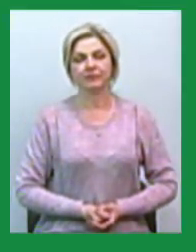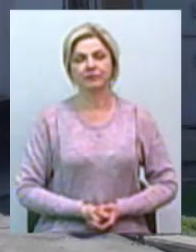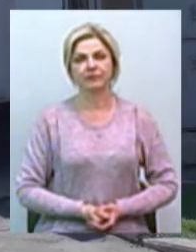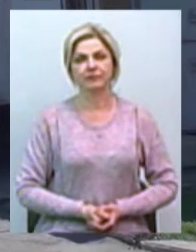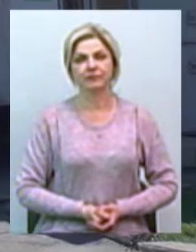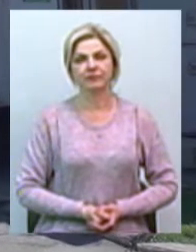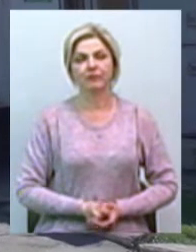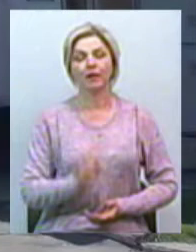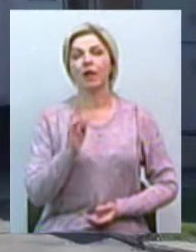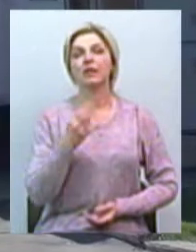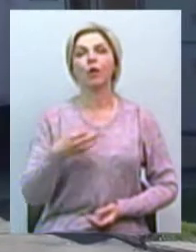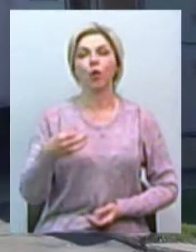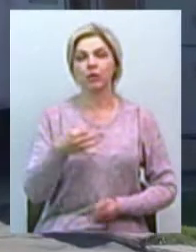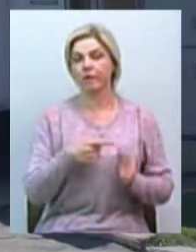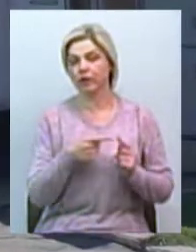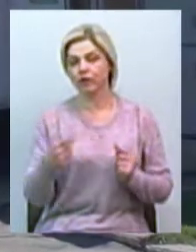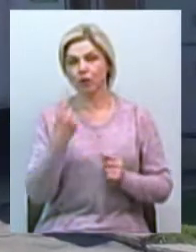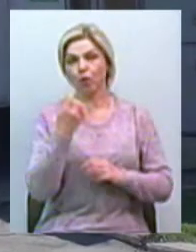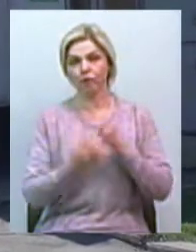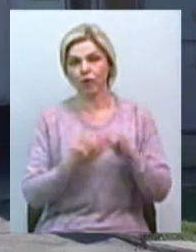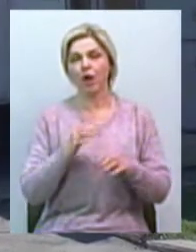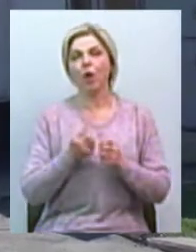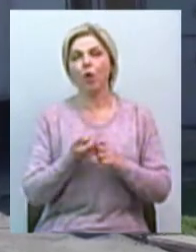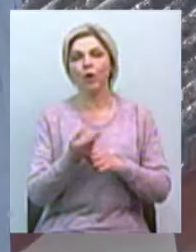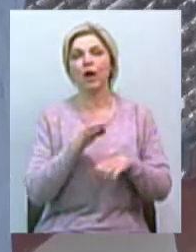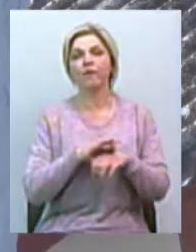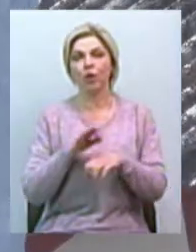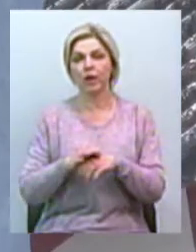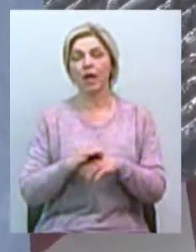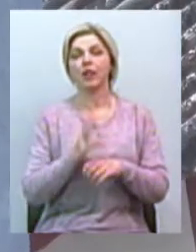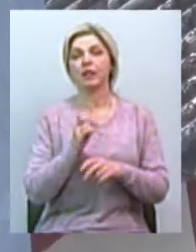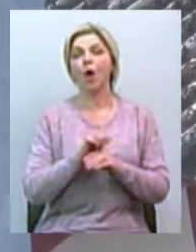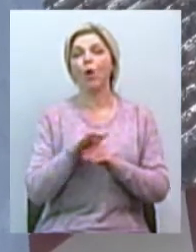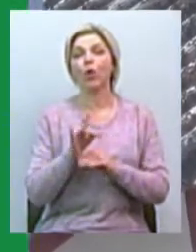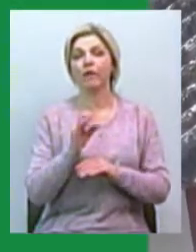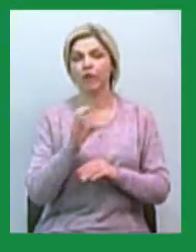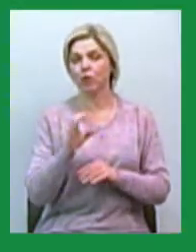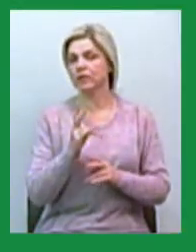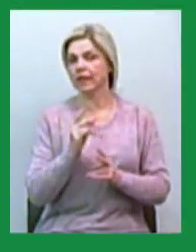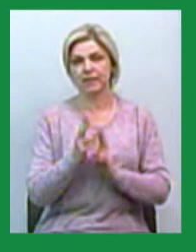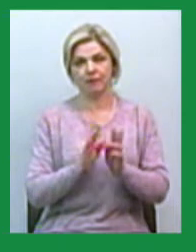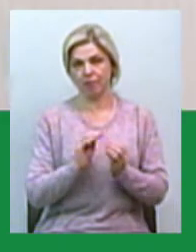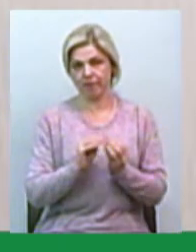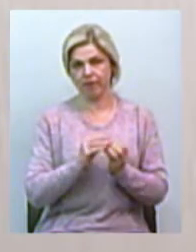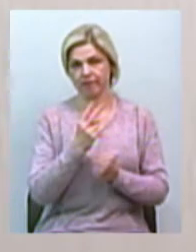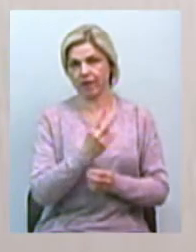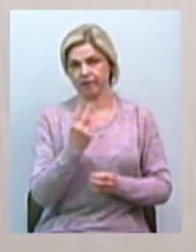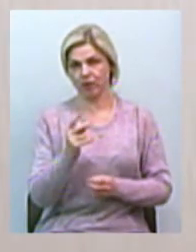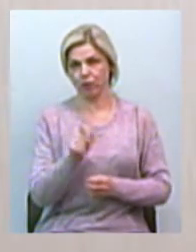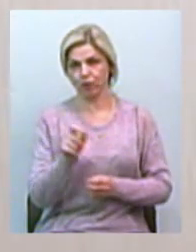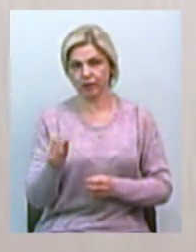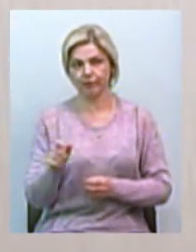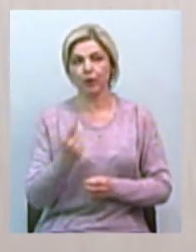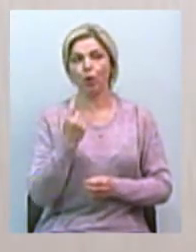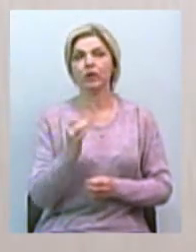На Миколаївщині протягом доби кількість хворих на коронавірус незмінна – 22 людини. Один з